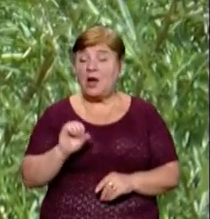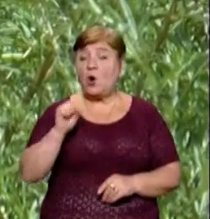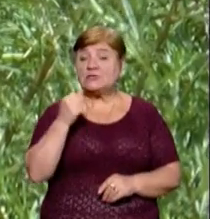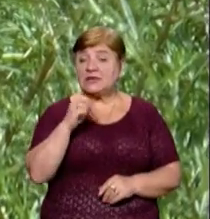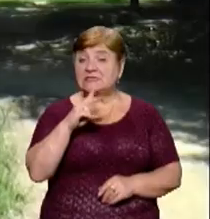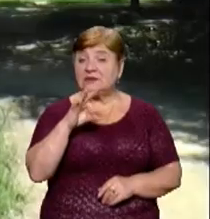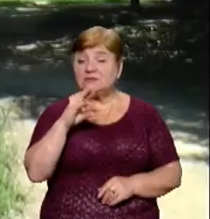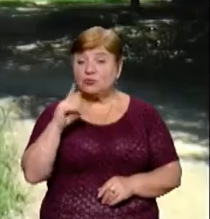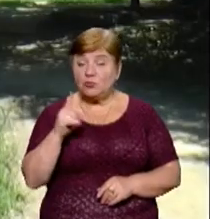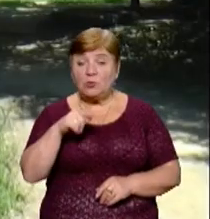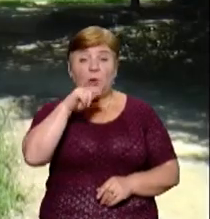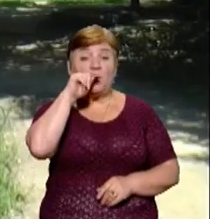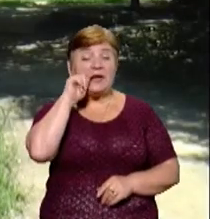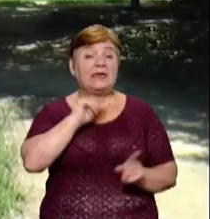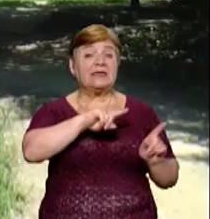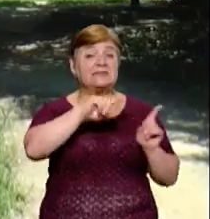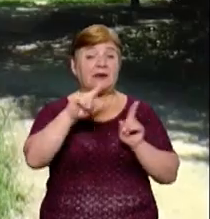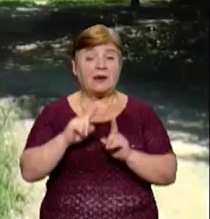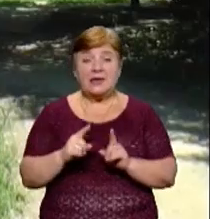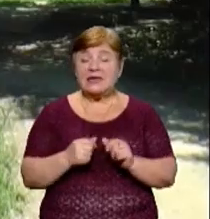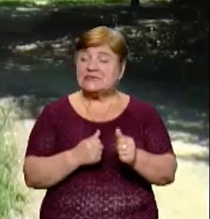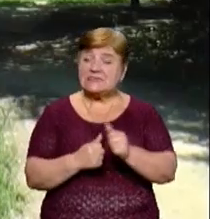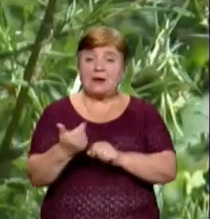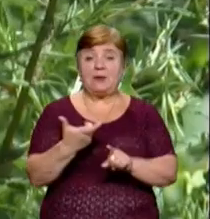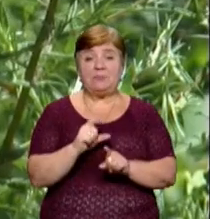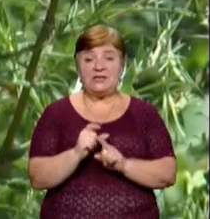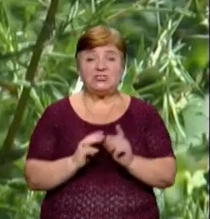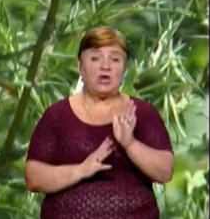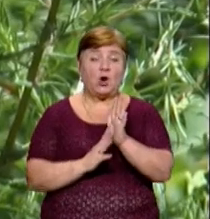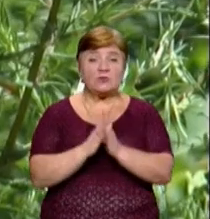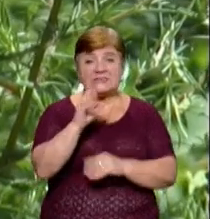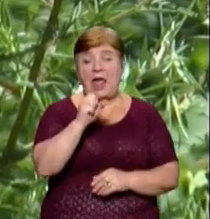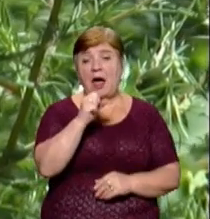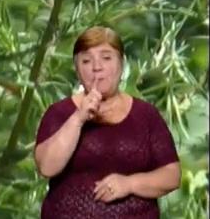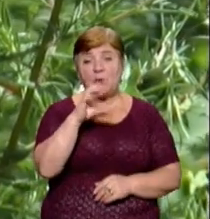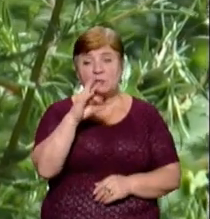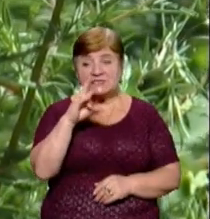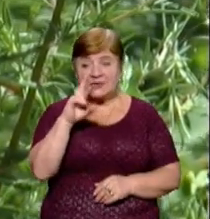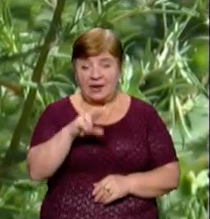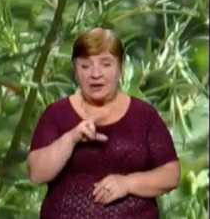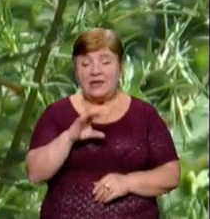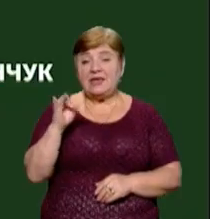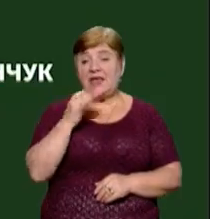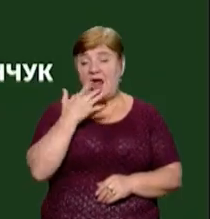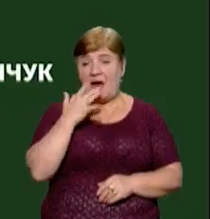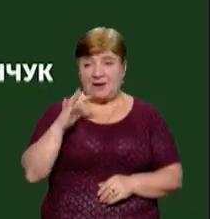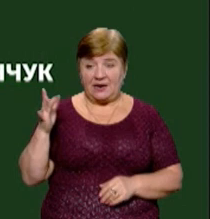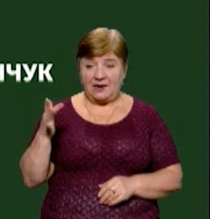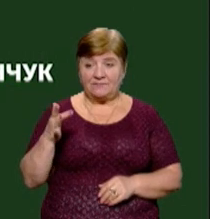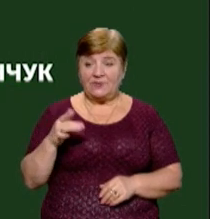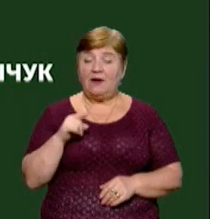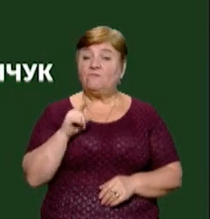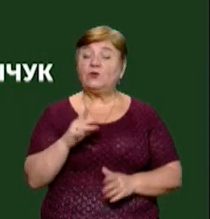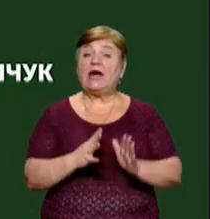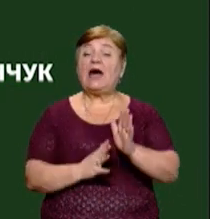-Олосенчук, в Україні саме на Закарпатті росте найбільша кількість амброзій. Батьківщиною рослини є Північна Америка. Росте вона